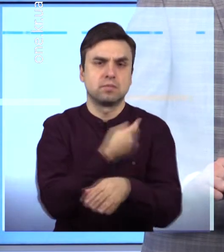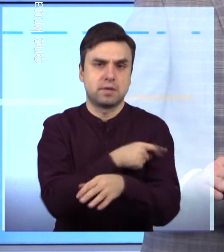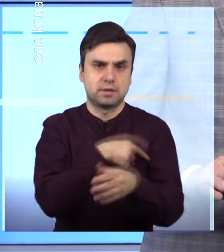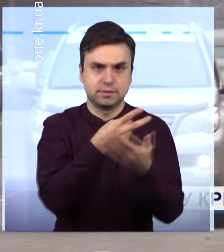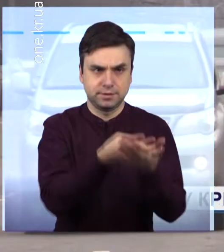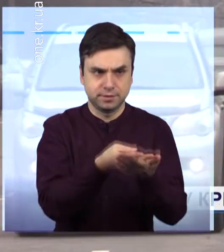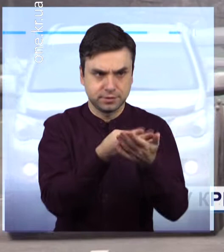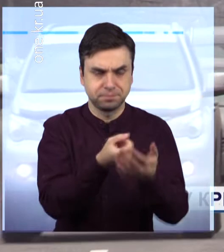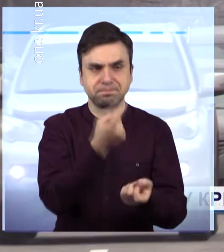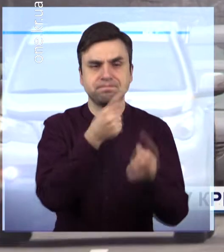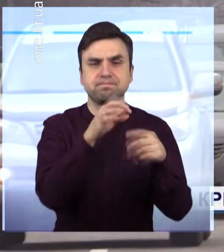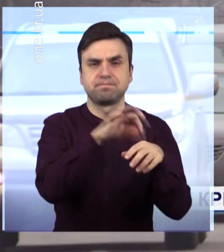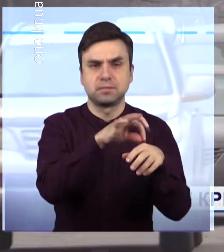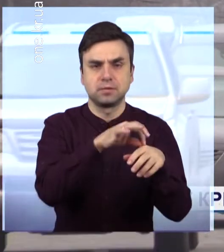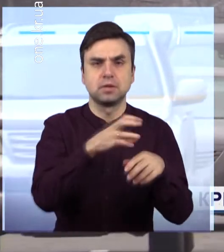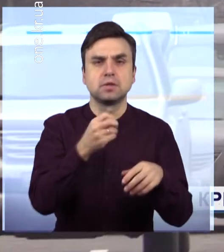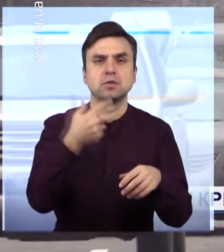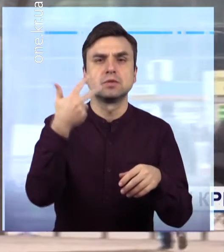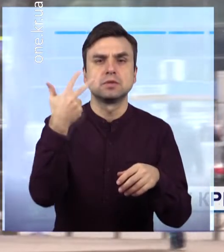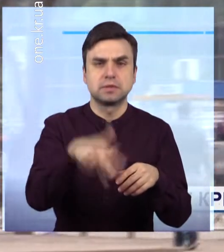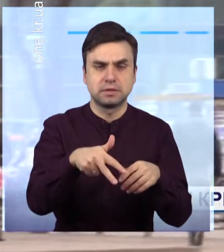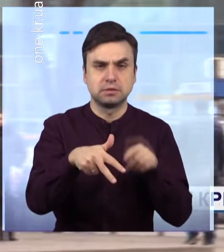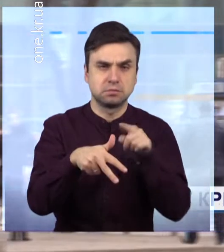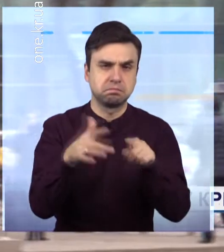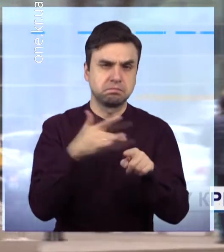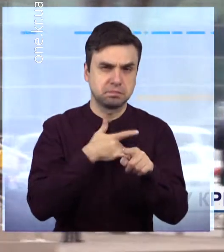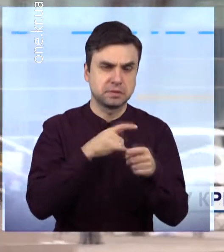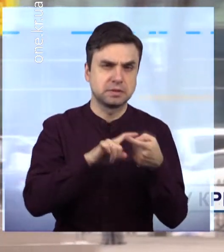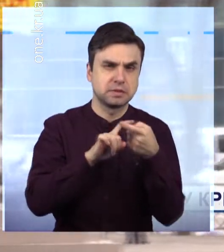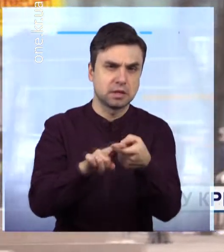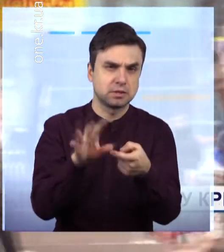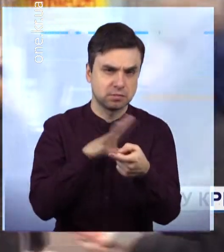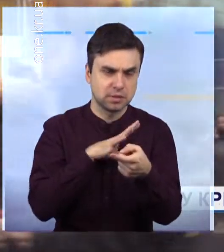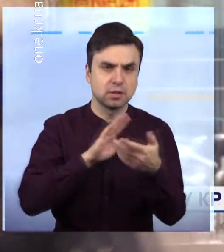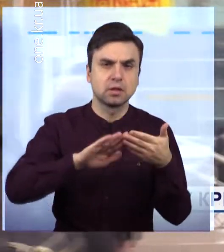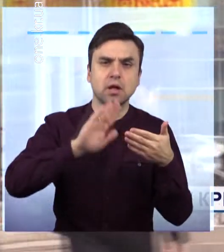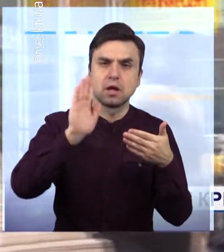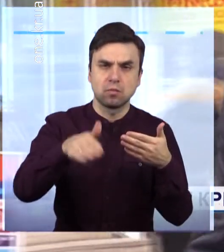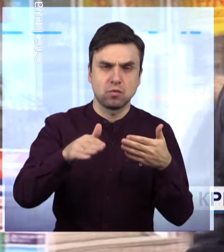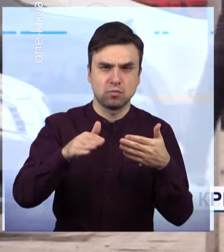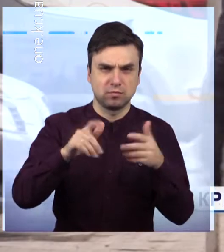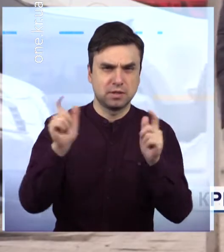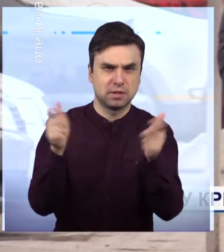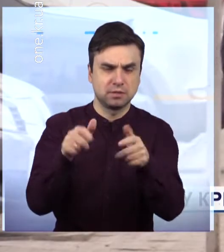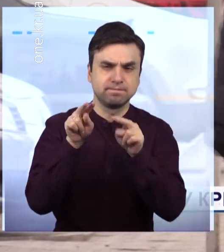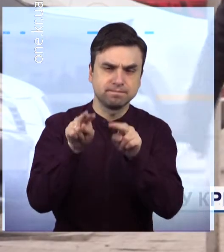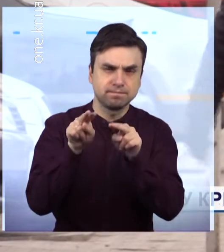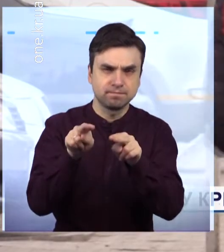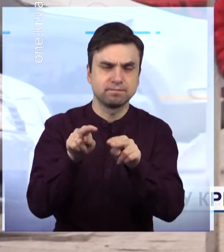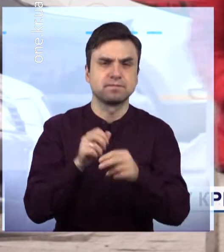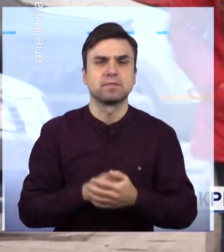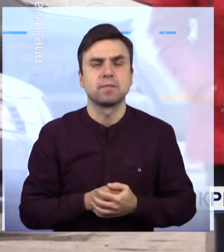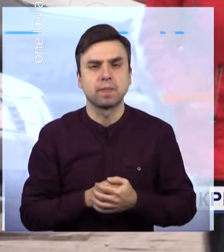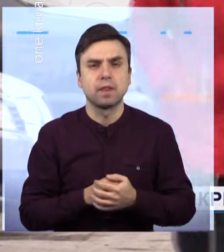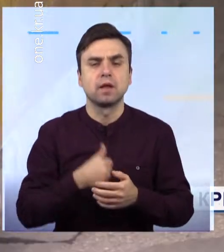лікуванні Ще 30 обстежені як контактні та відправлені на самоізоляцію і амбулаторне лікування За минулу добу